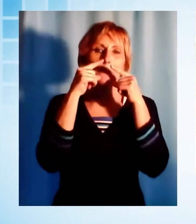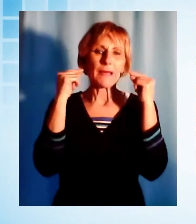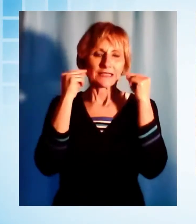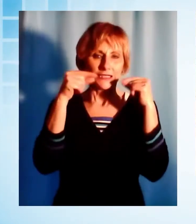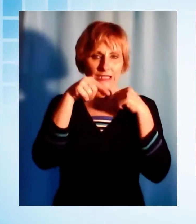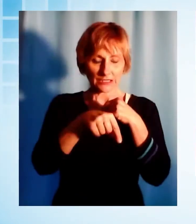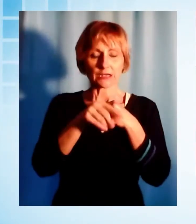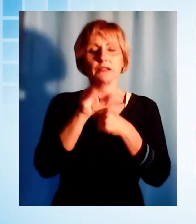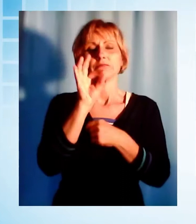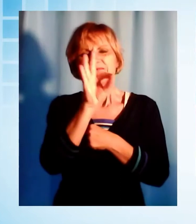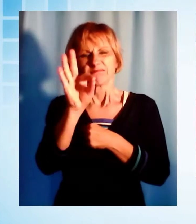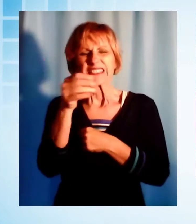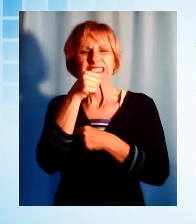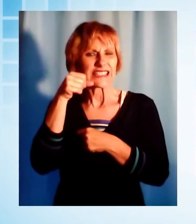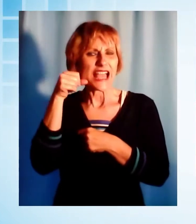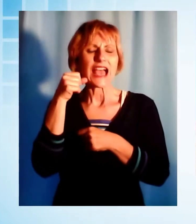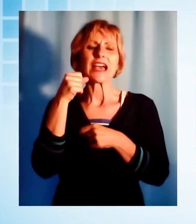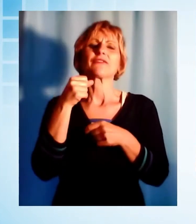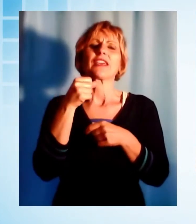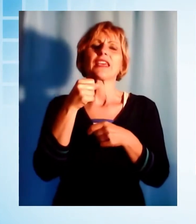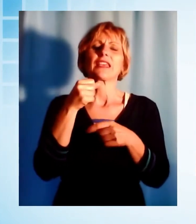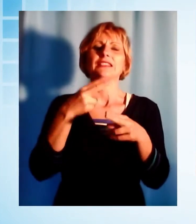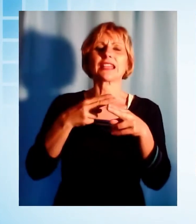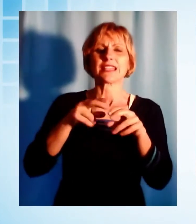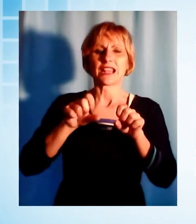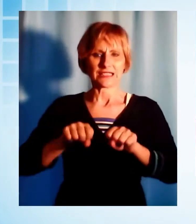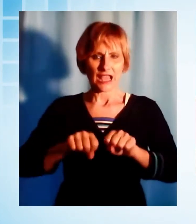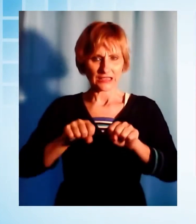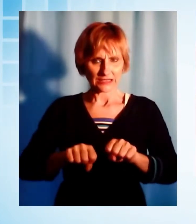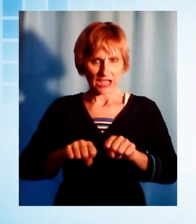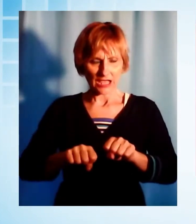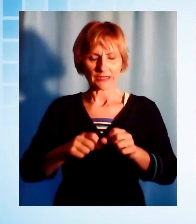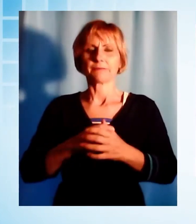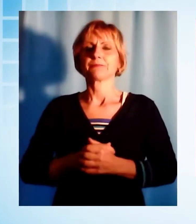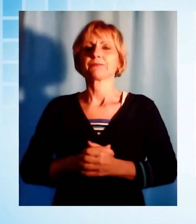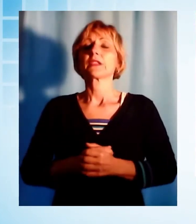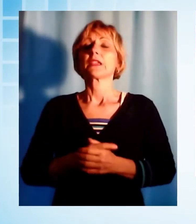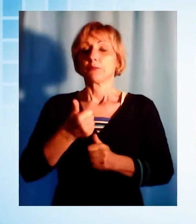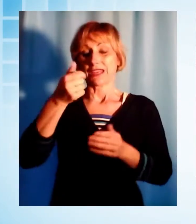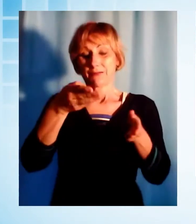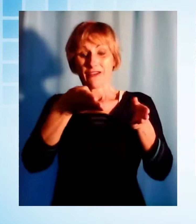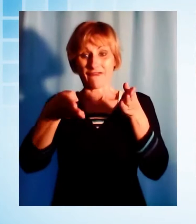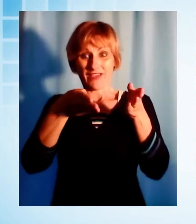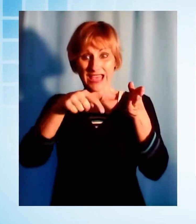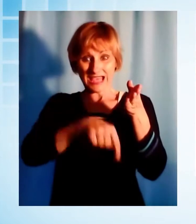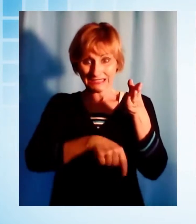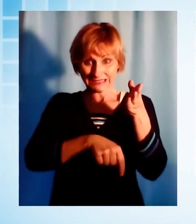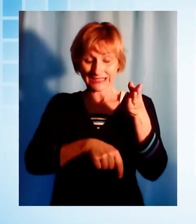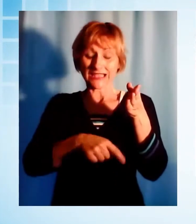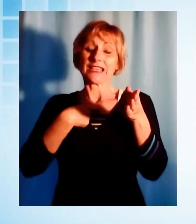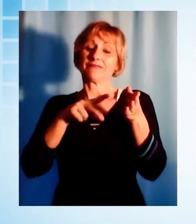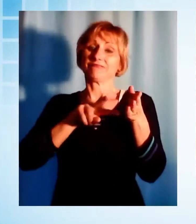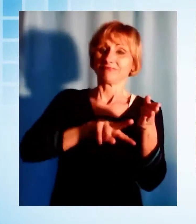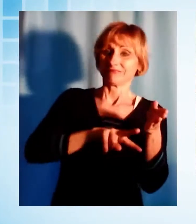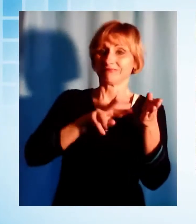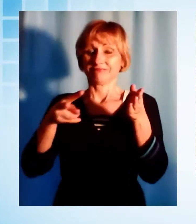presentare la tessera sanitaria, in altri la consegna avviene liberamente. In questa prima fase però, sia in un caso che nell'altro, non è